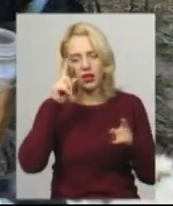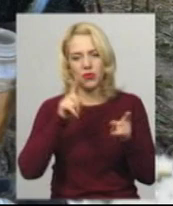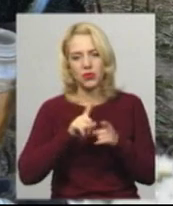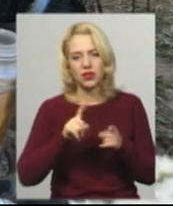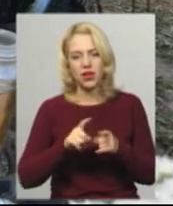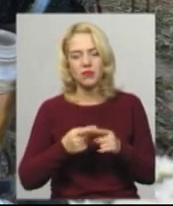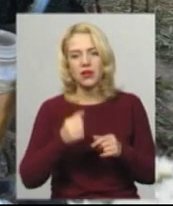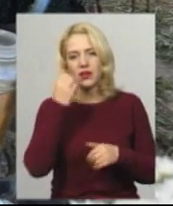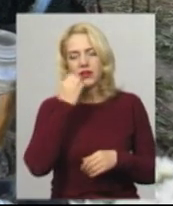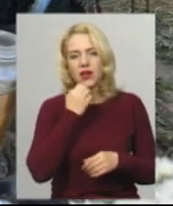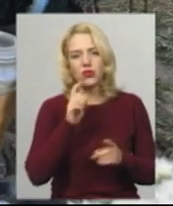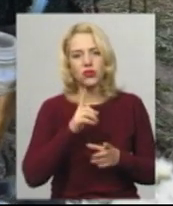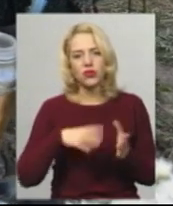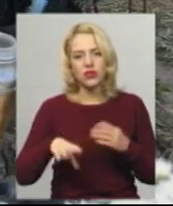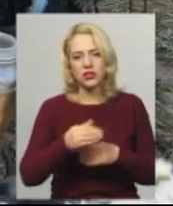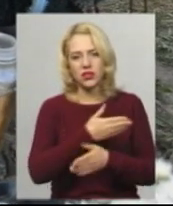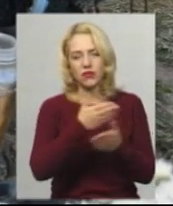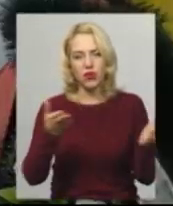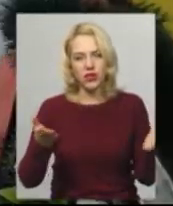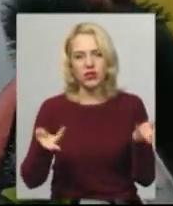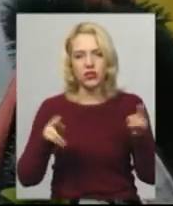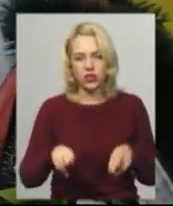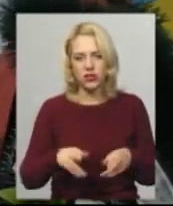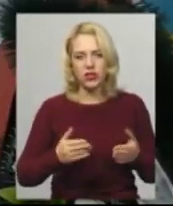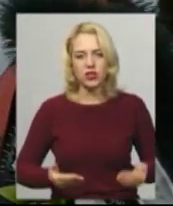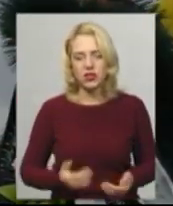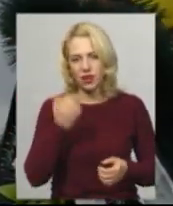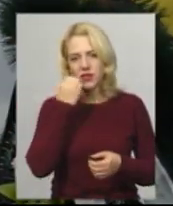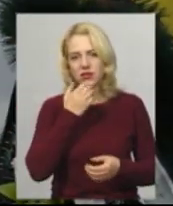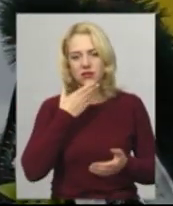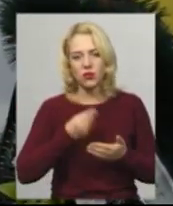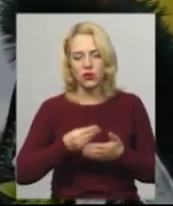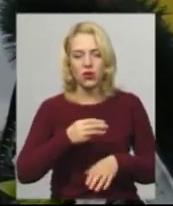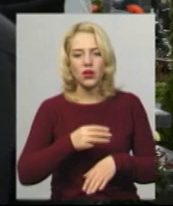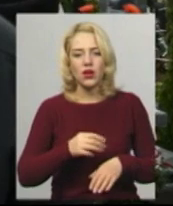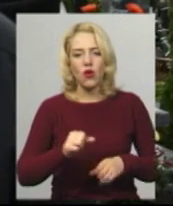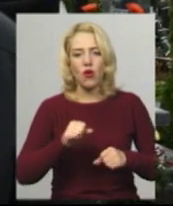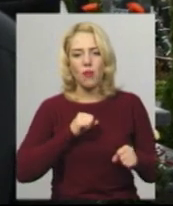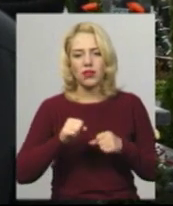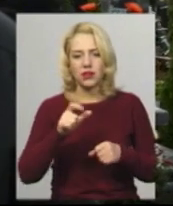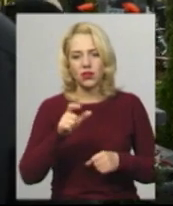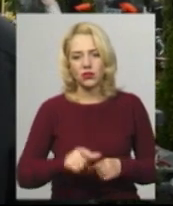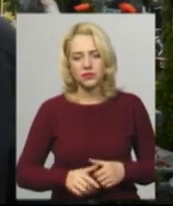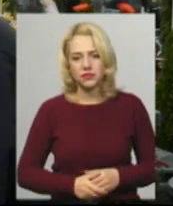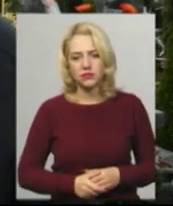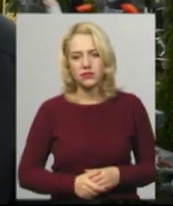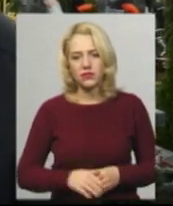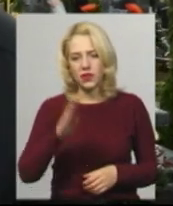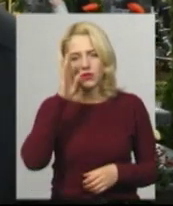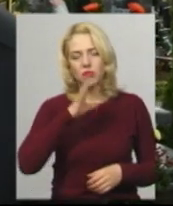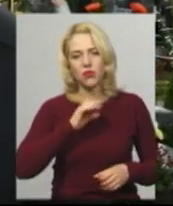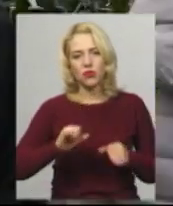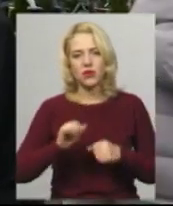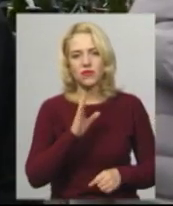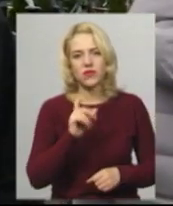Андрія та дякували, що всі вони залишилися живі завдяки своєму командиру Андрію Вільгушу. Він був командиром з